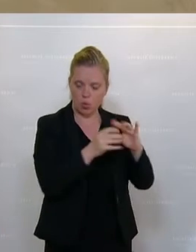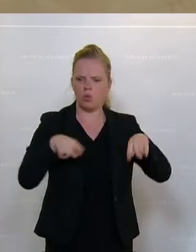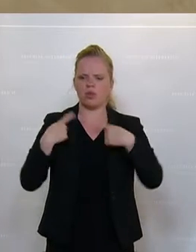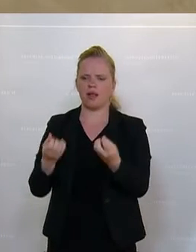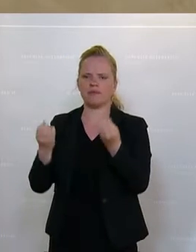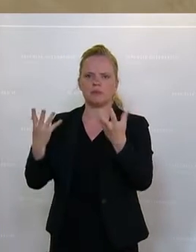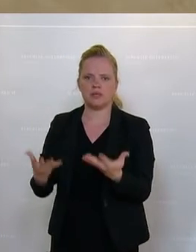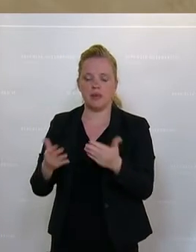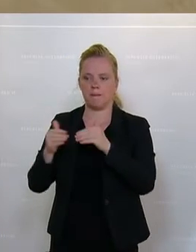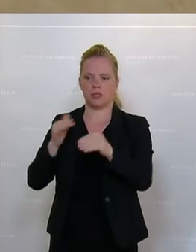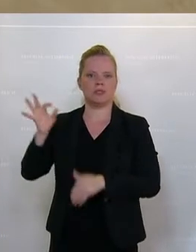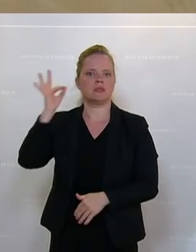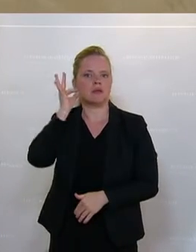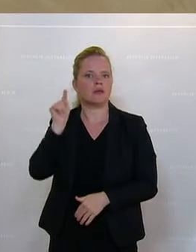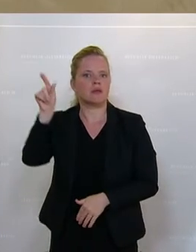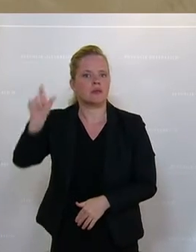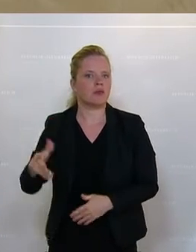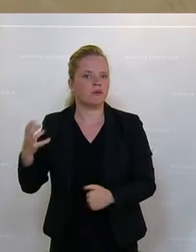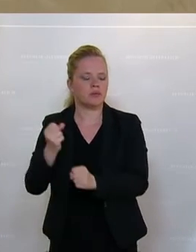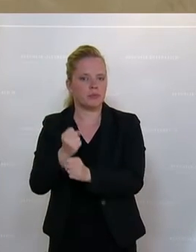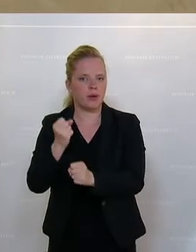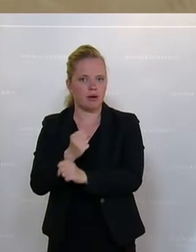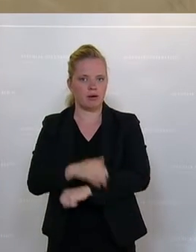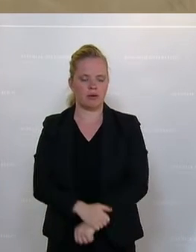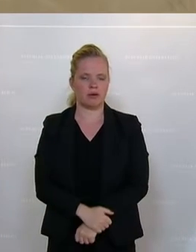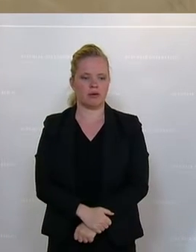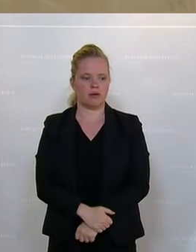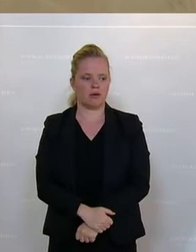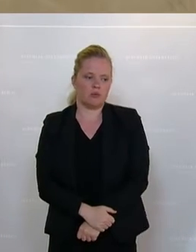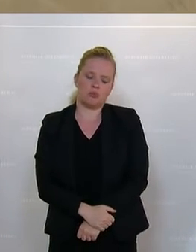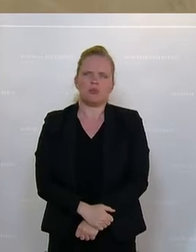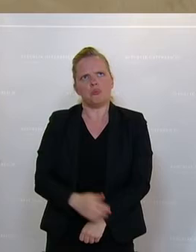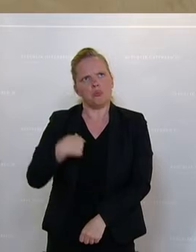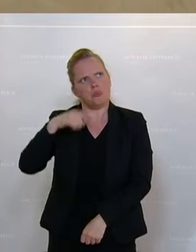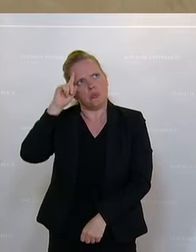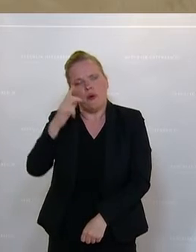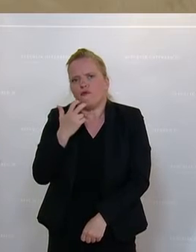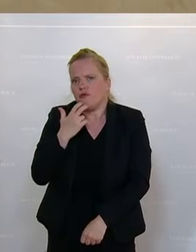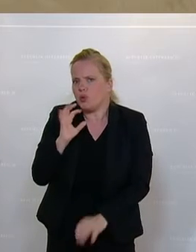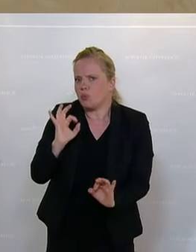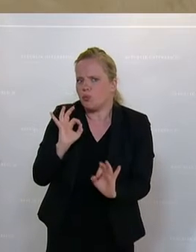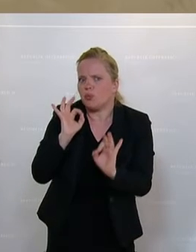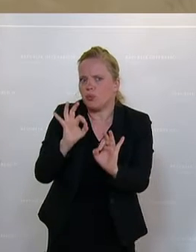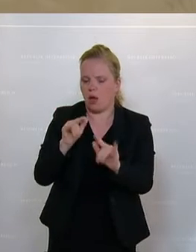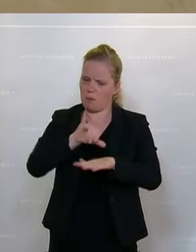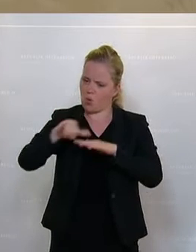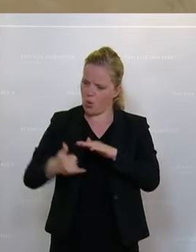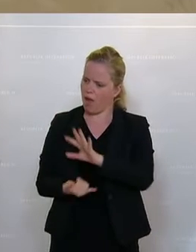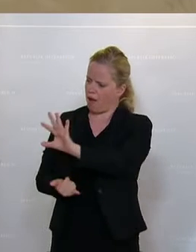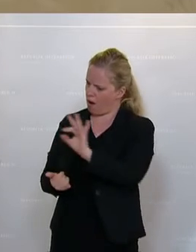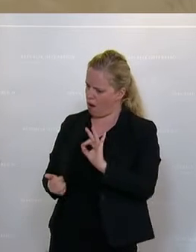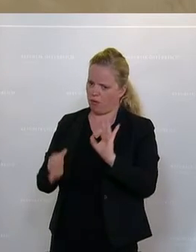Folgendes, dass eine Ministerin hergeht, sich vielleicht auch gut wollend ein Projekt